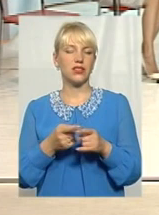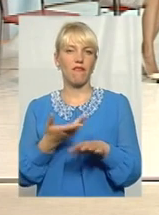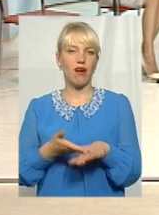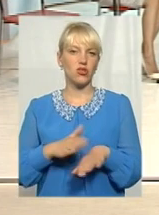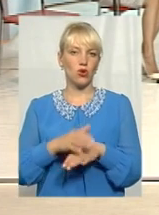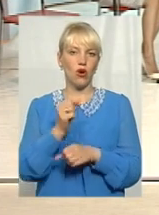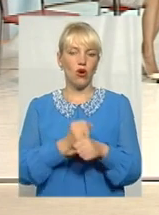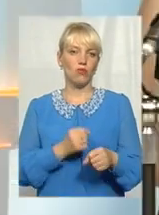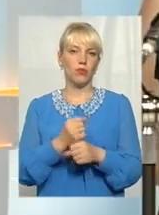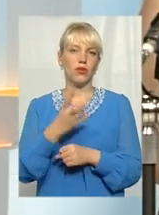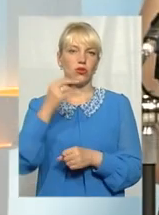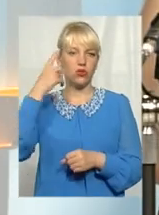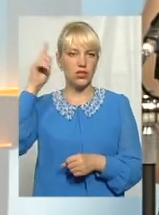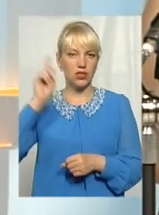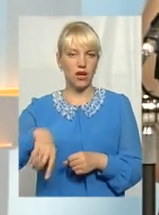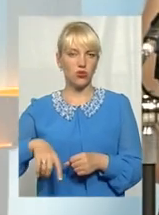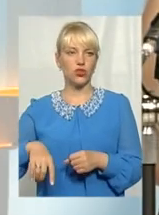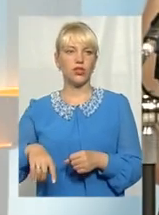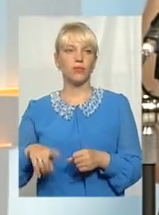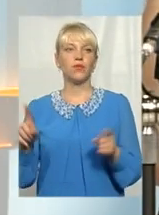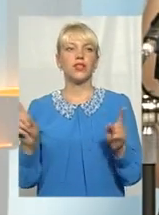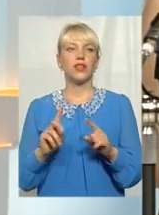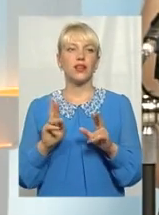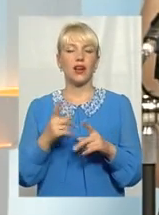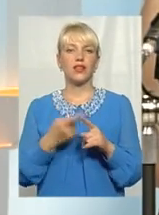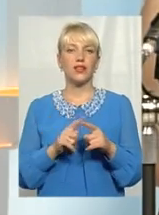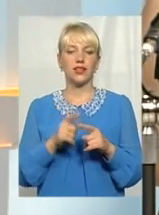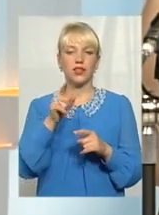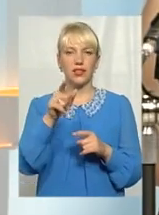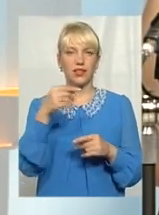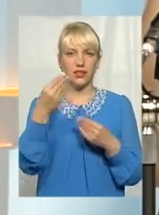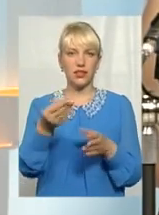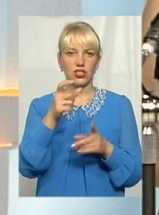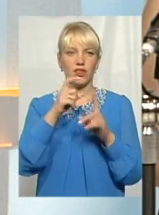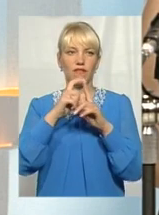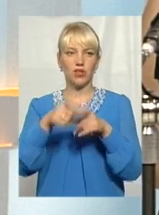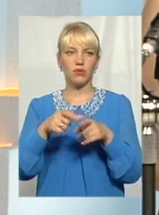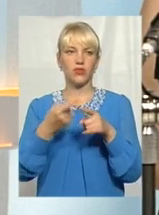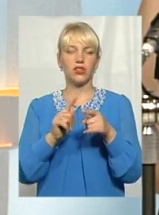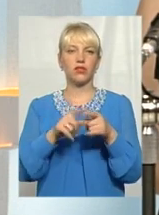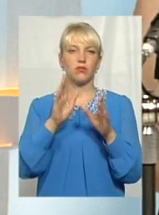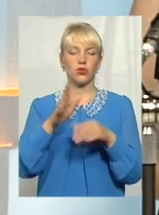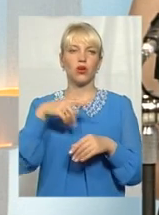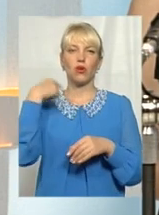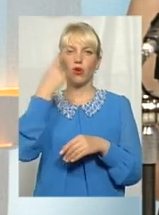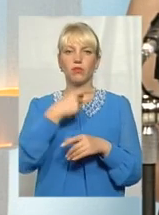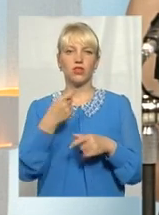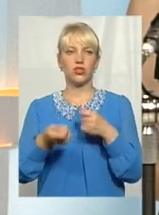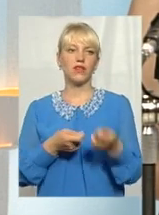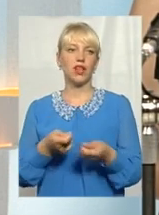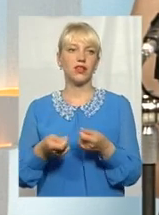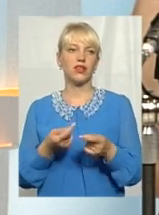але знаючи, що на те, як ти десеш відповідь, то буде, грубо кажучи, обличчя влади.